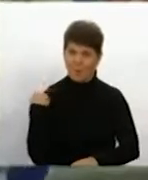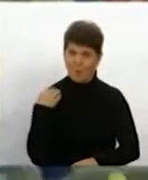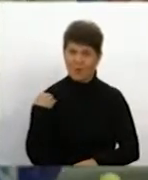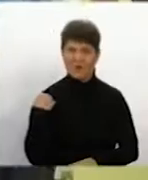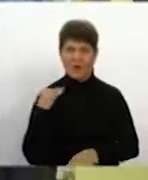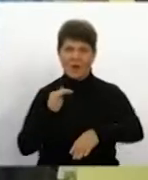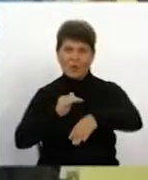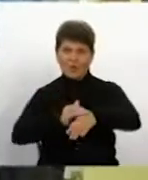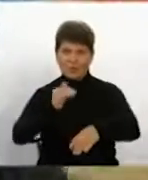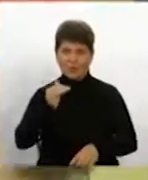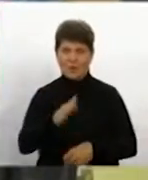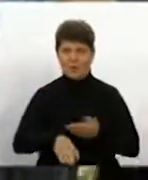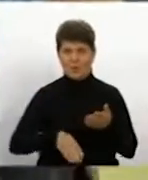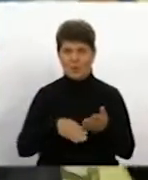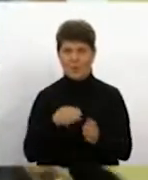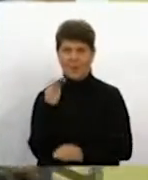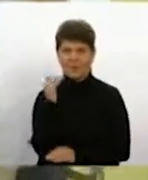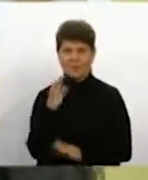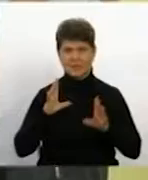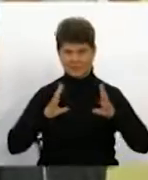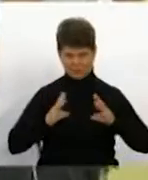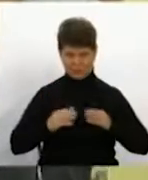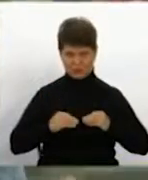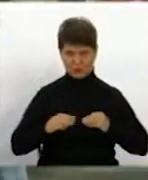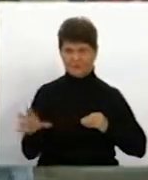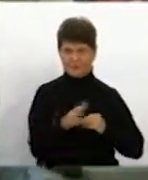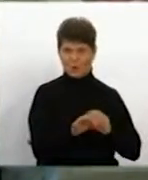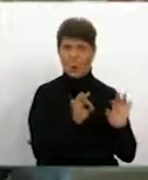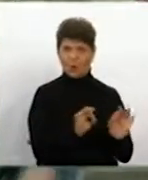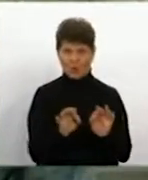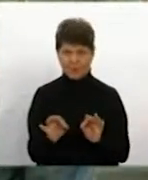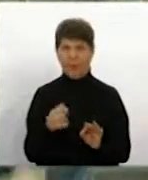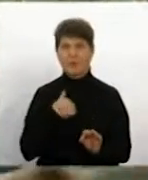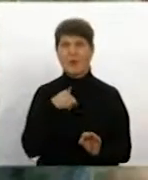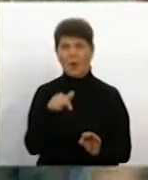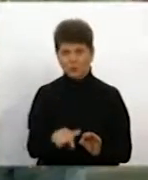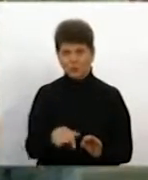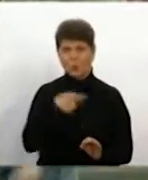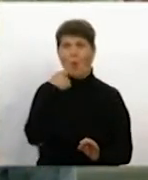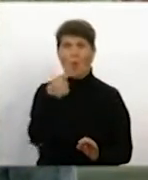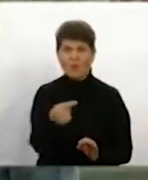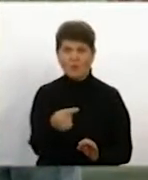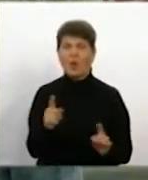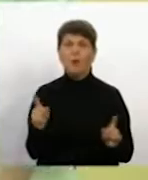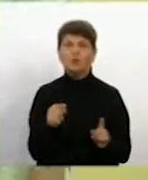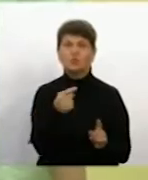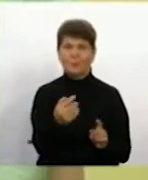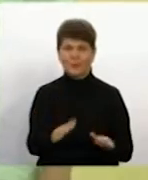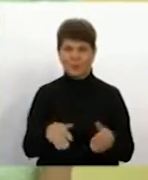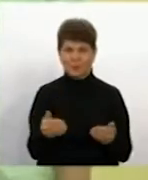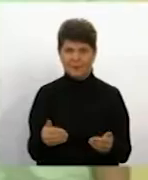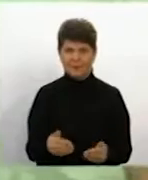дотиків, вона допомагає дитині заспокоюся, що все нормально, я тут, говори, що тобі пропонують.